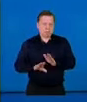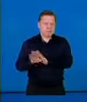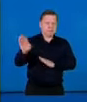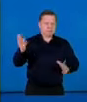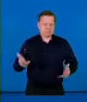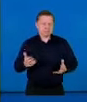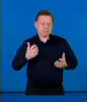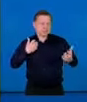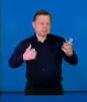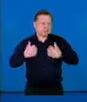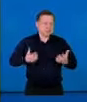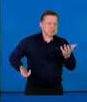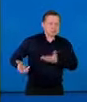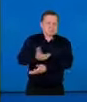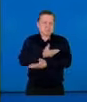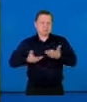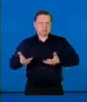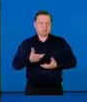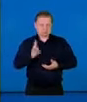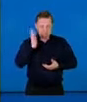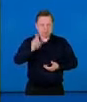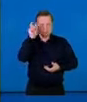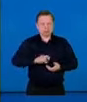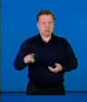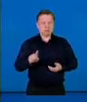może doprowadzić do czegoś bardzo złego w naszym społeczeństwie.